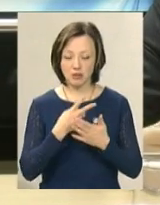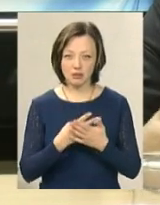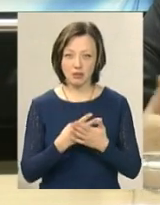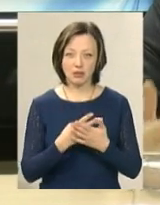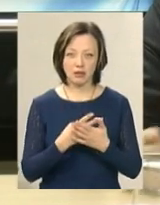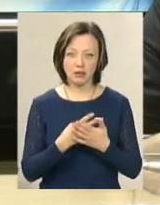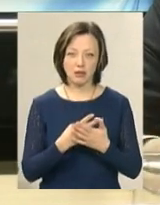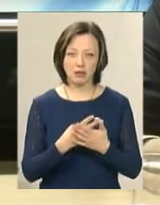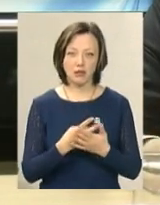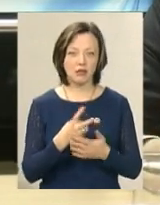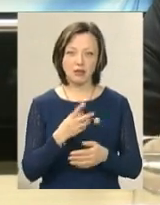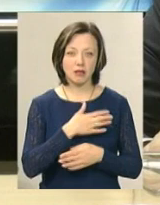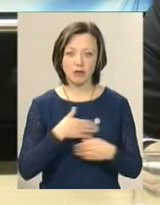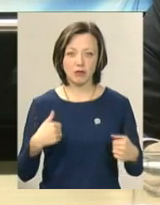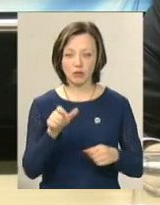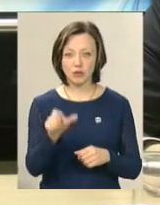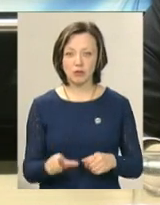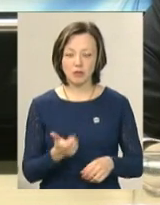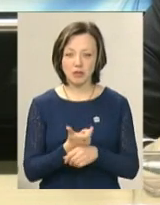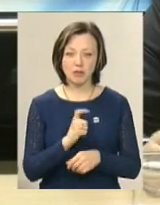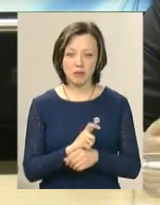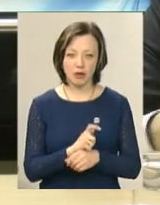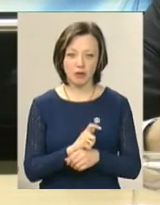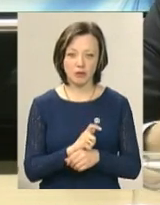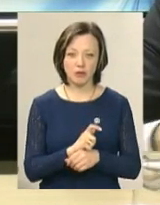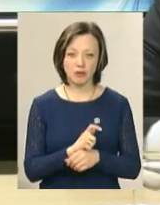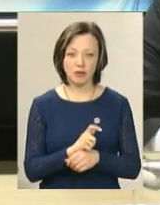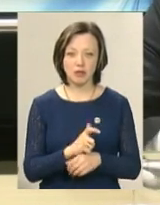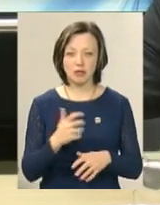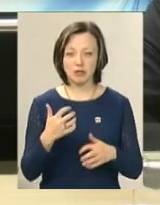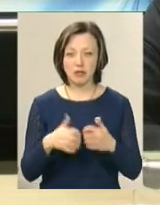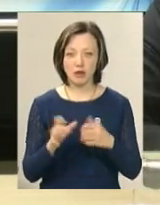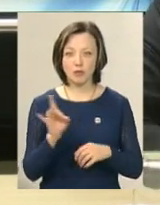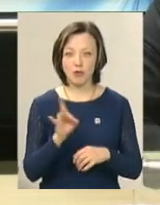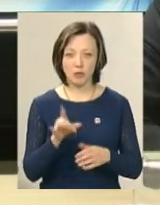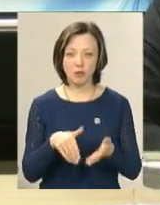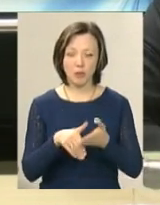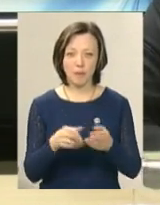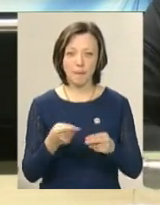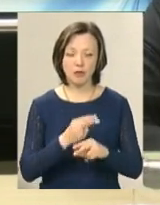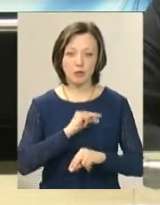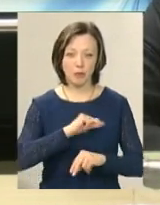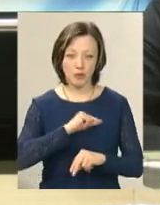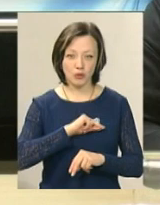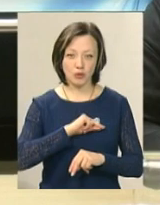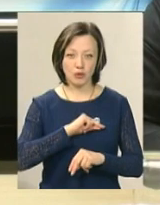не стимулює людину до того, щоб максимально при середньому розмірі допомоги по безробіттю